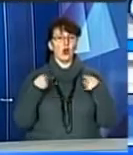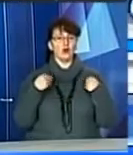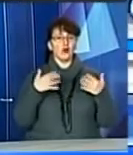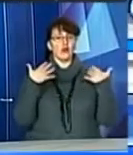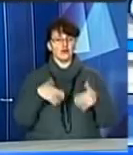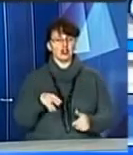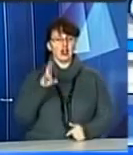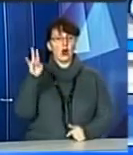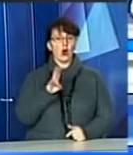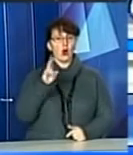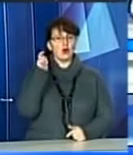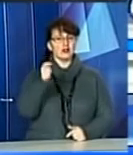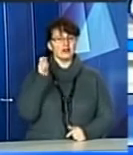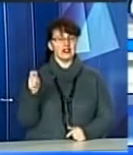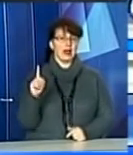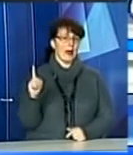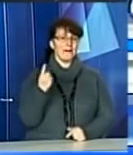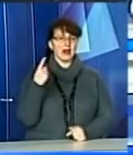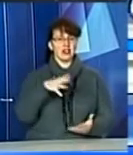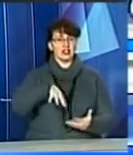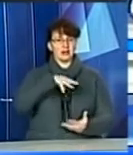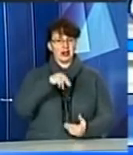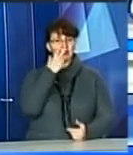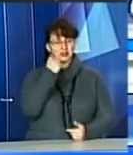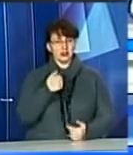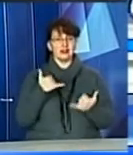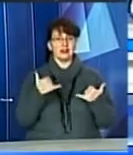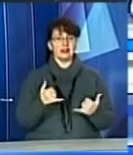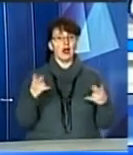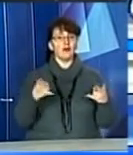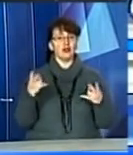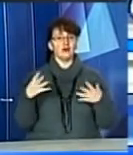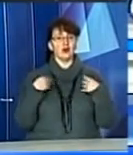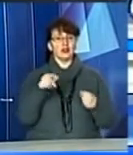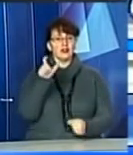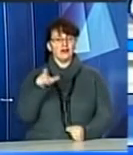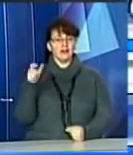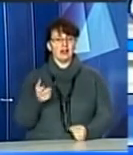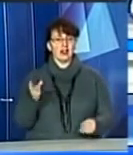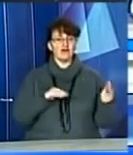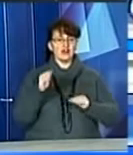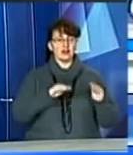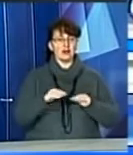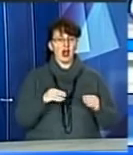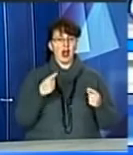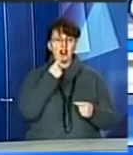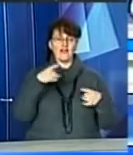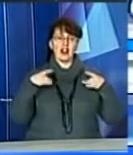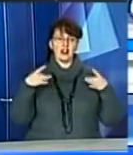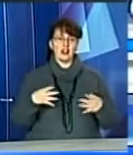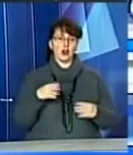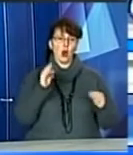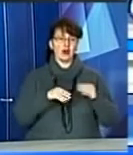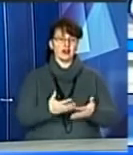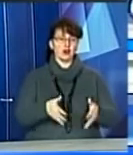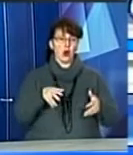вже освятили Перші Пасхи. Традиційно для потребуючих львів'ян зібрали Великодні кошики, аби вже в неділю смаколики